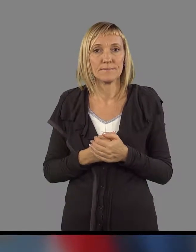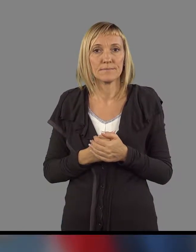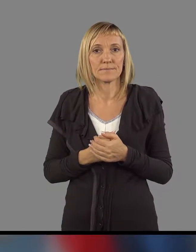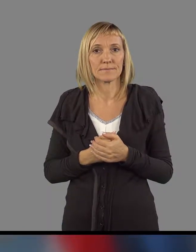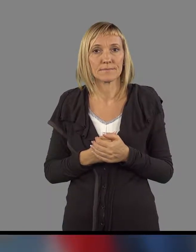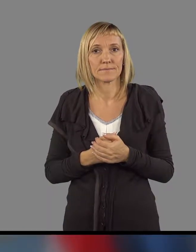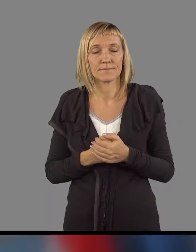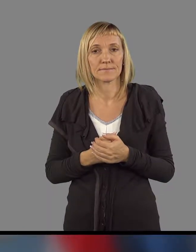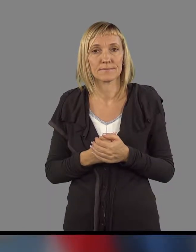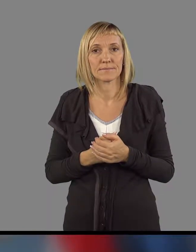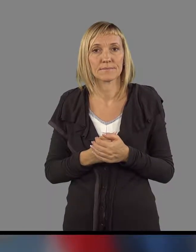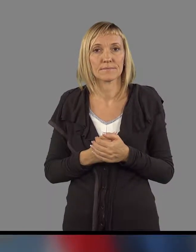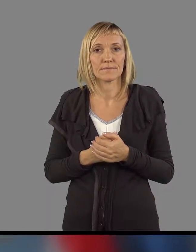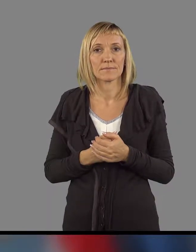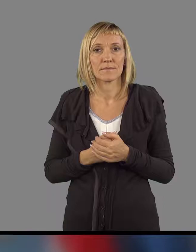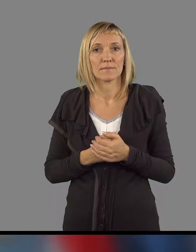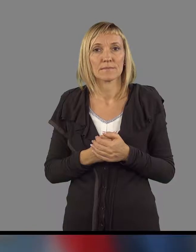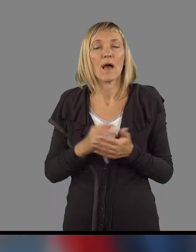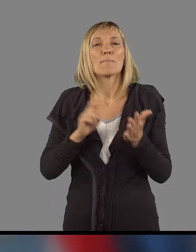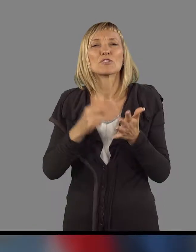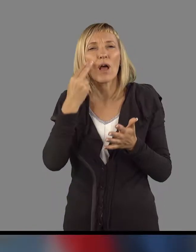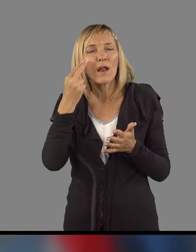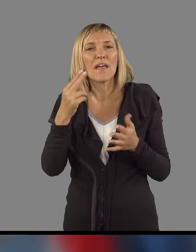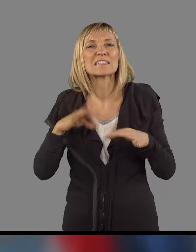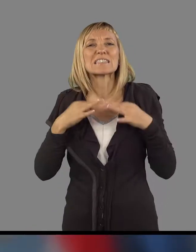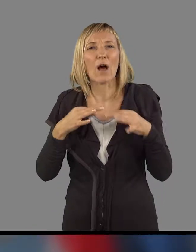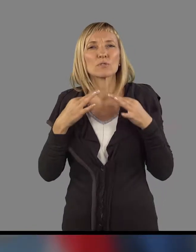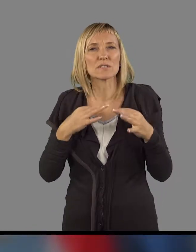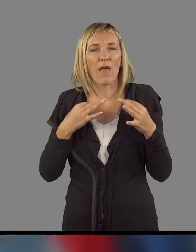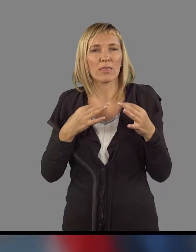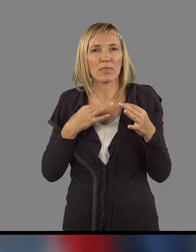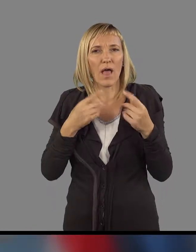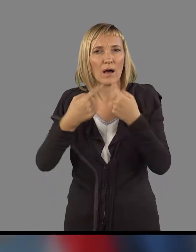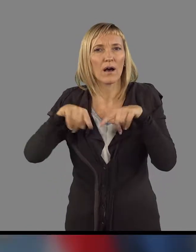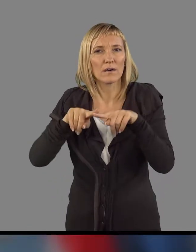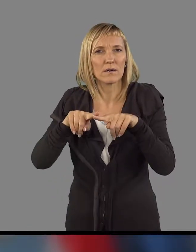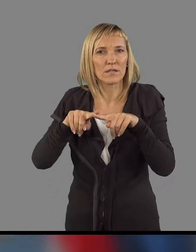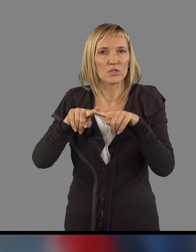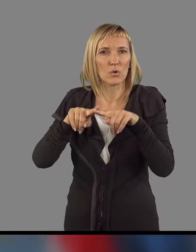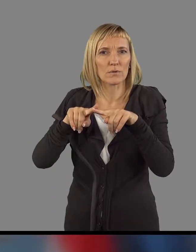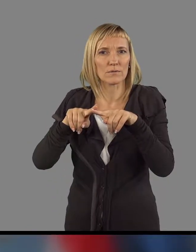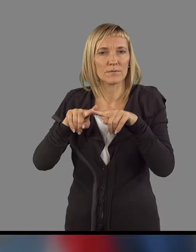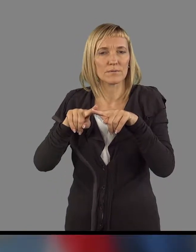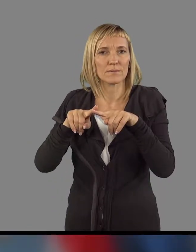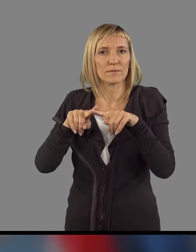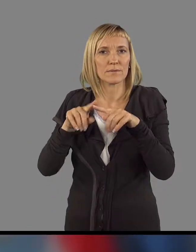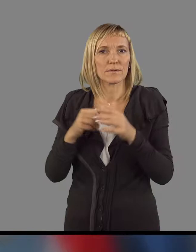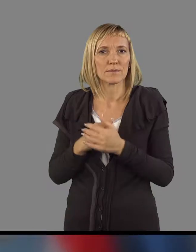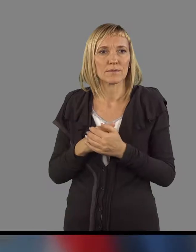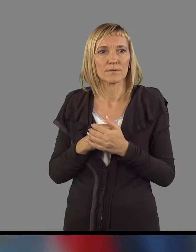Še eno vprašanje je bilo? Torej, pravzapravstveni resor, torej ministro še vega, oziroma, nekaj pa ta socijalno-vlastveni program,